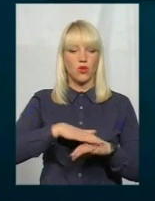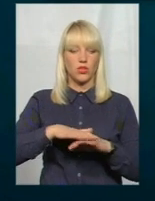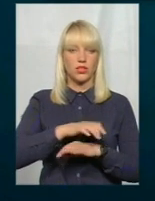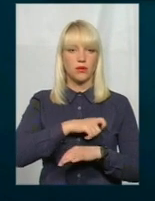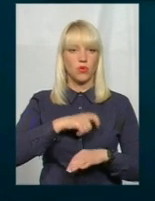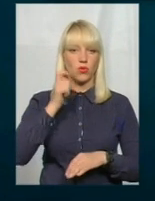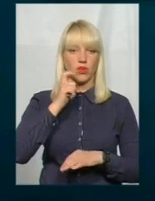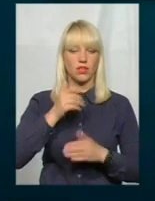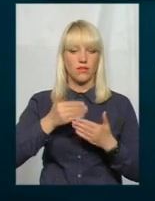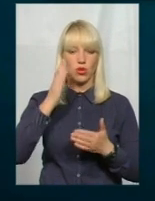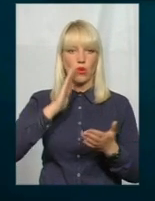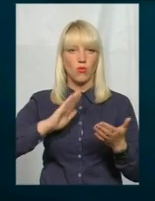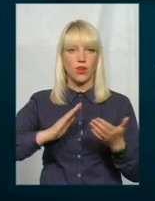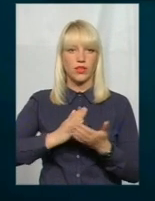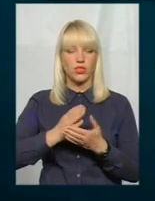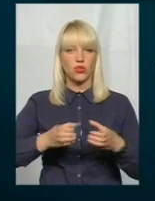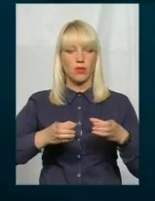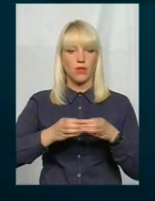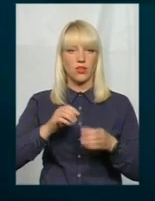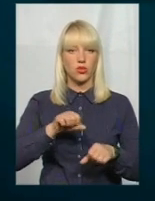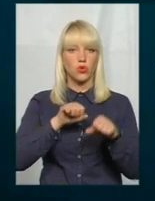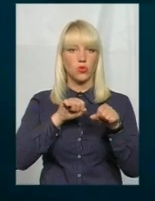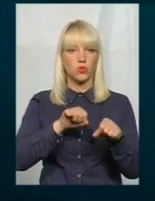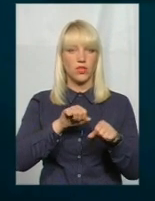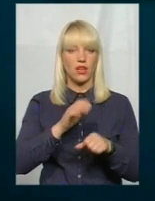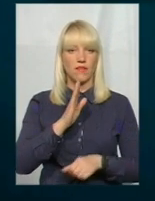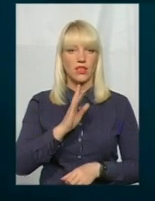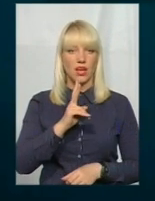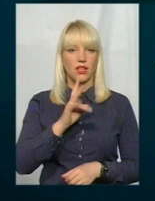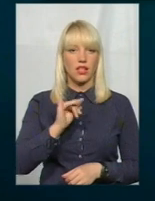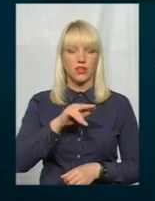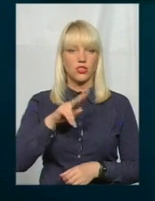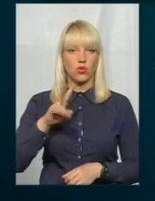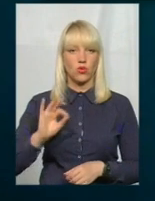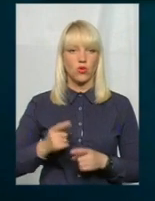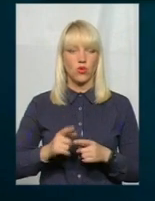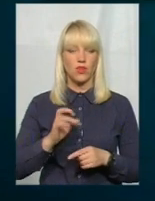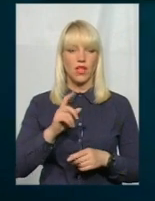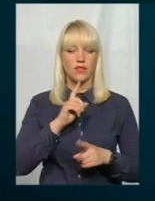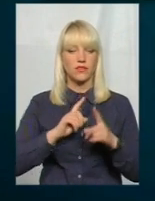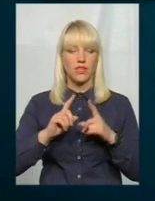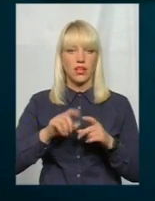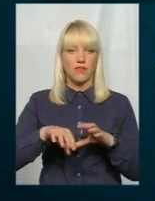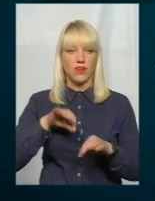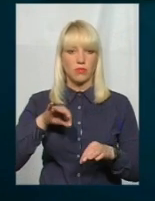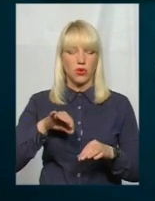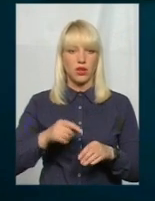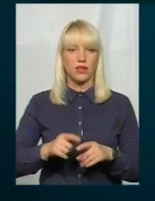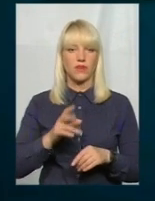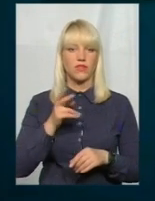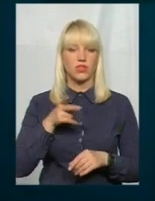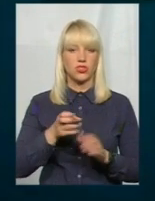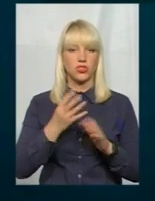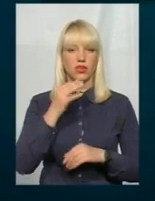політичної партії «Удар» Віталія Кличка. На позачергових виборах народних депутатів України у 2014-му